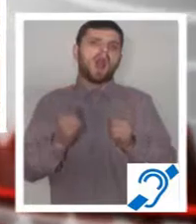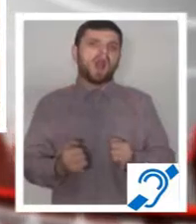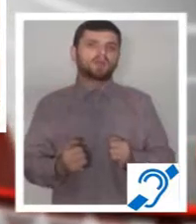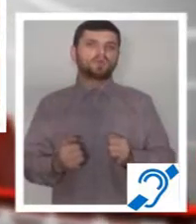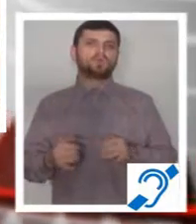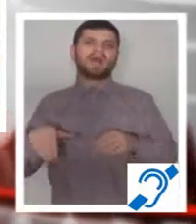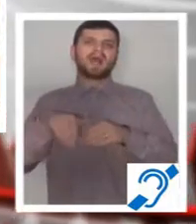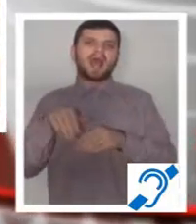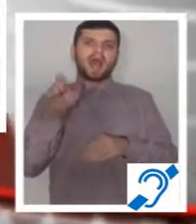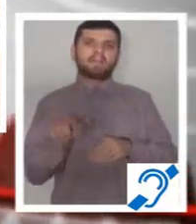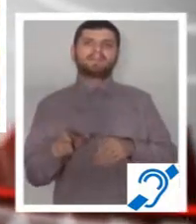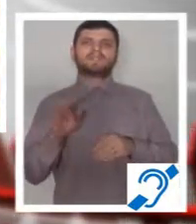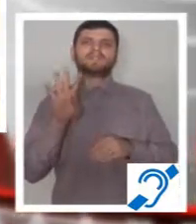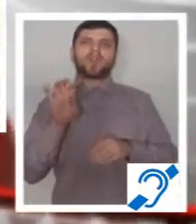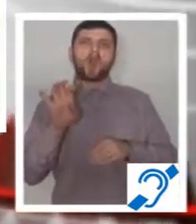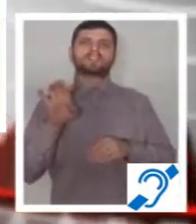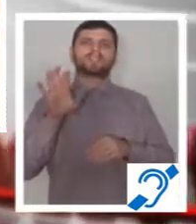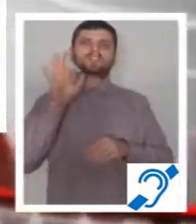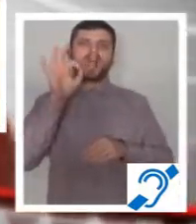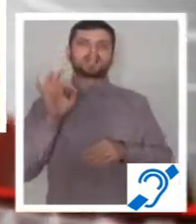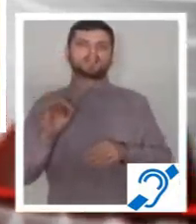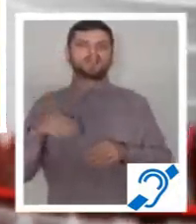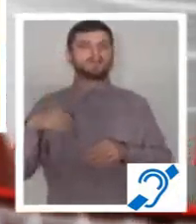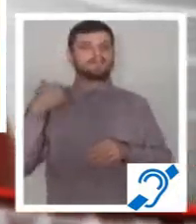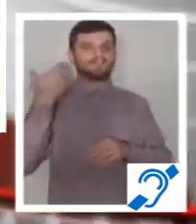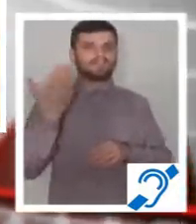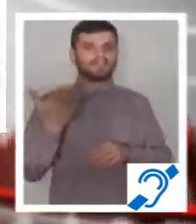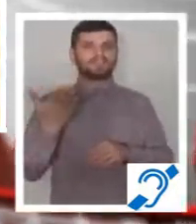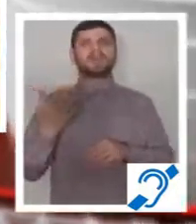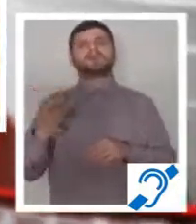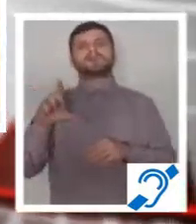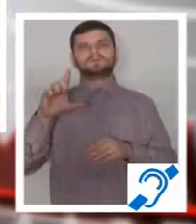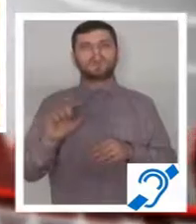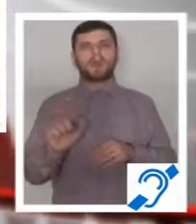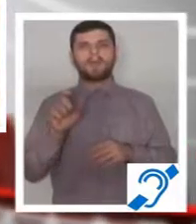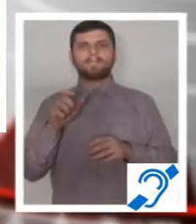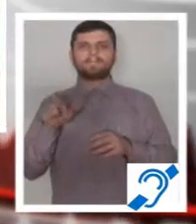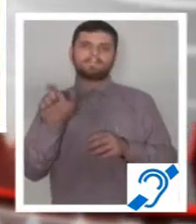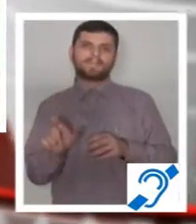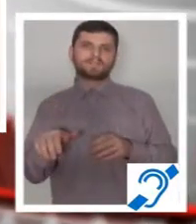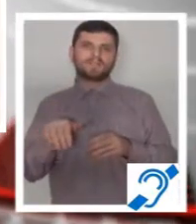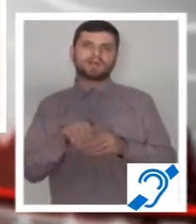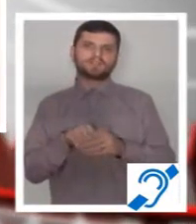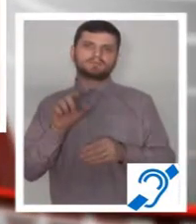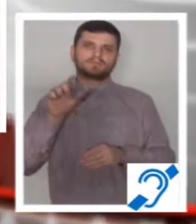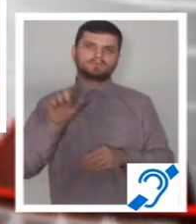fluxuri. După acest proces de robotizare, care urmează să dureze câțiva ani, s-ar putea reduce gradul de producție manuală la două fluxuri.